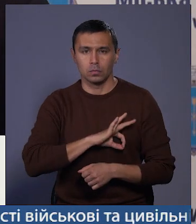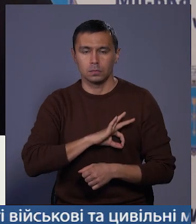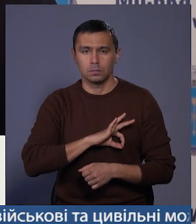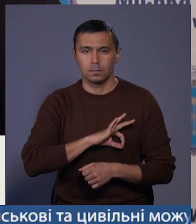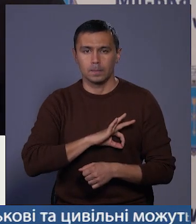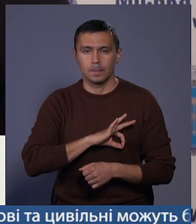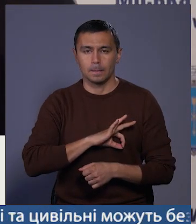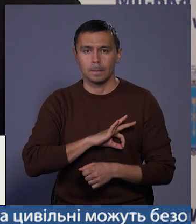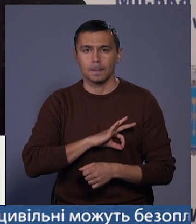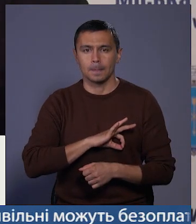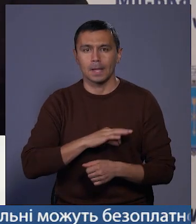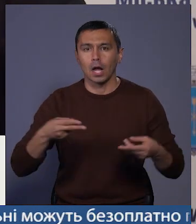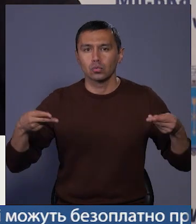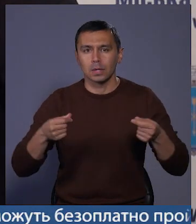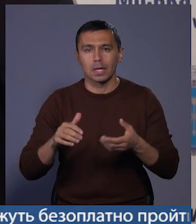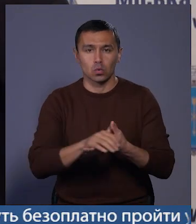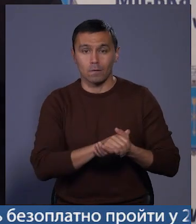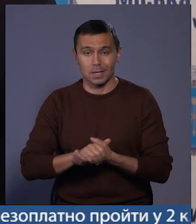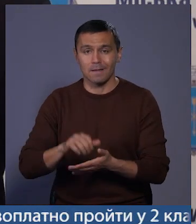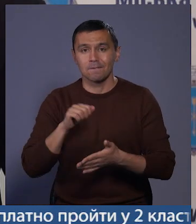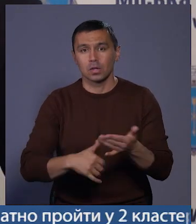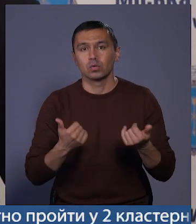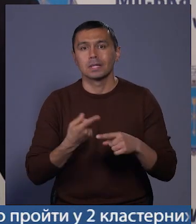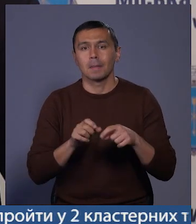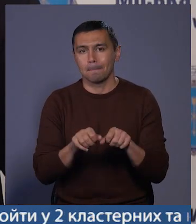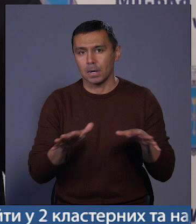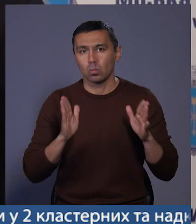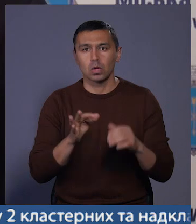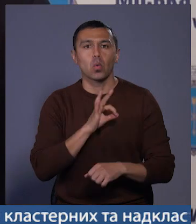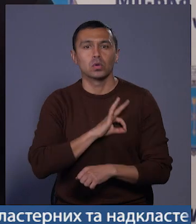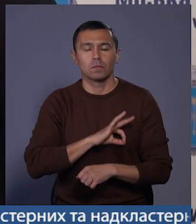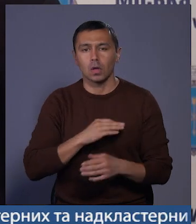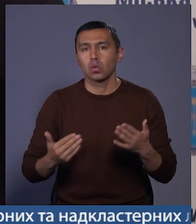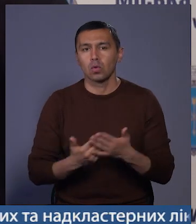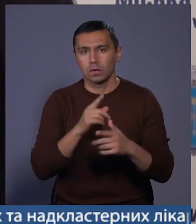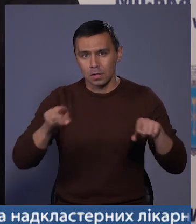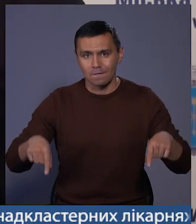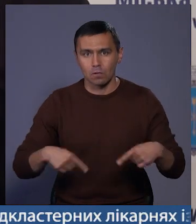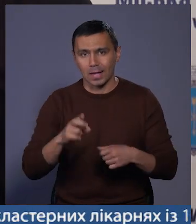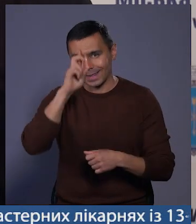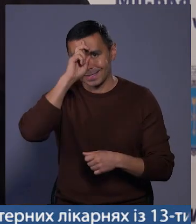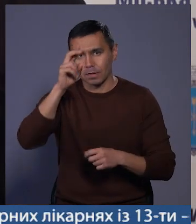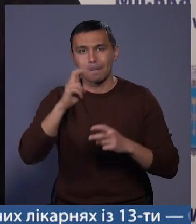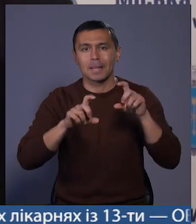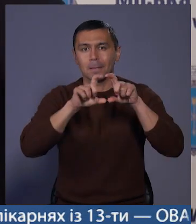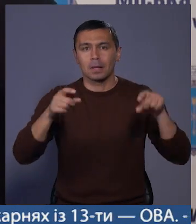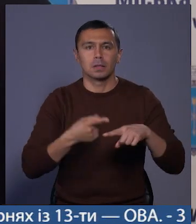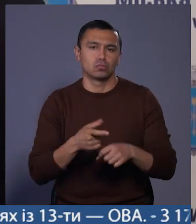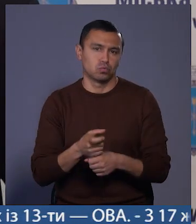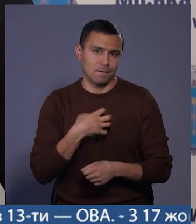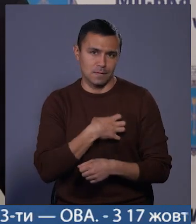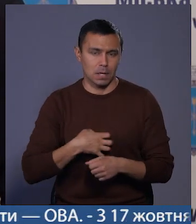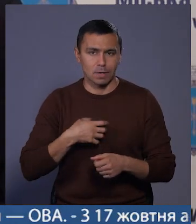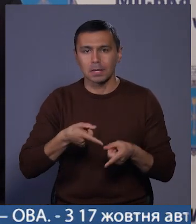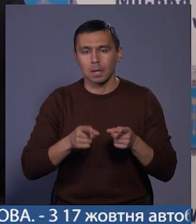акціонарне товариство. Відтепер цими мережами буде користуватися новостворене державне підприємство. Це дуже важливий